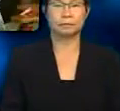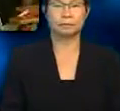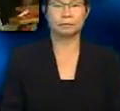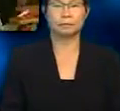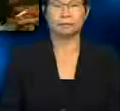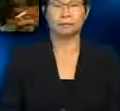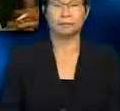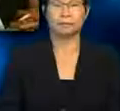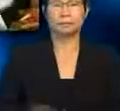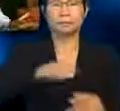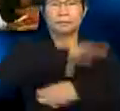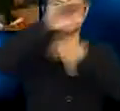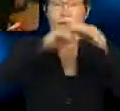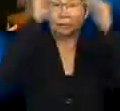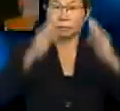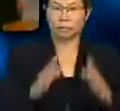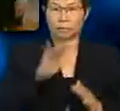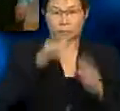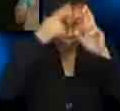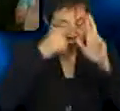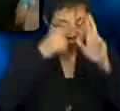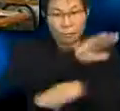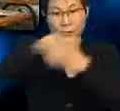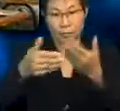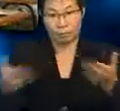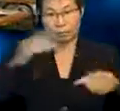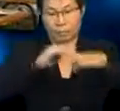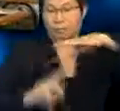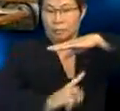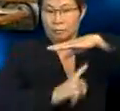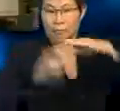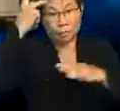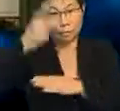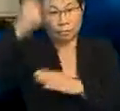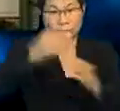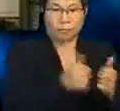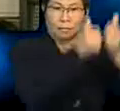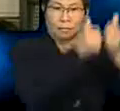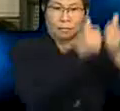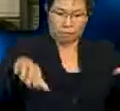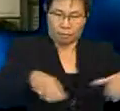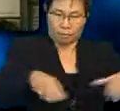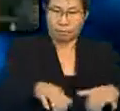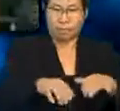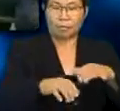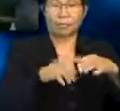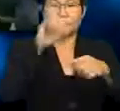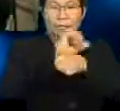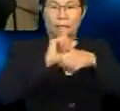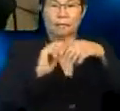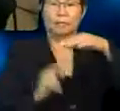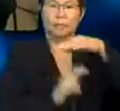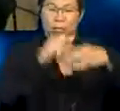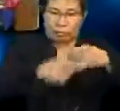Para guru yang dihormati sekalian, pada dasarnya konsep utama melaksanakan kecerdasan konteksual